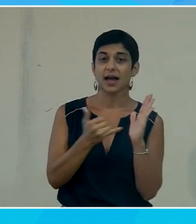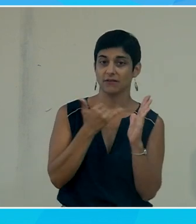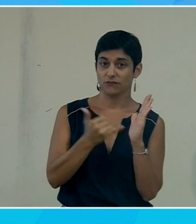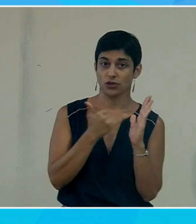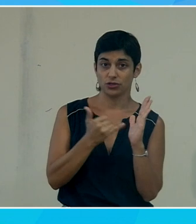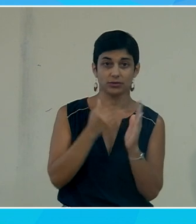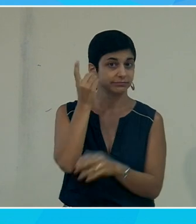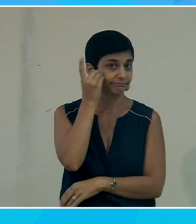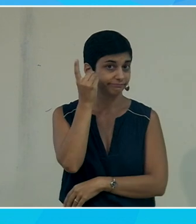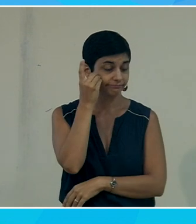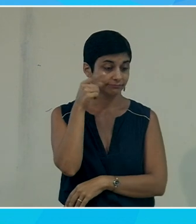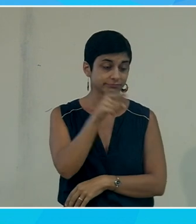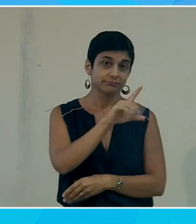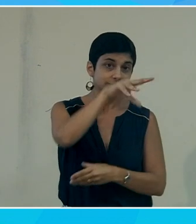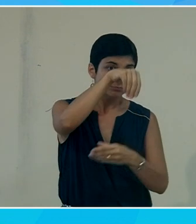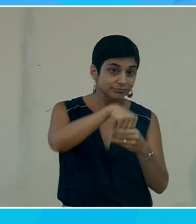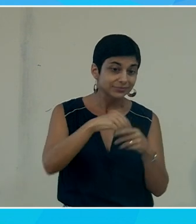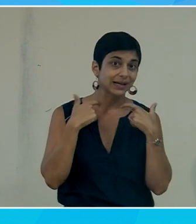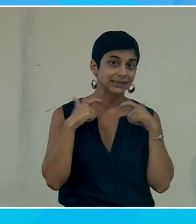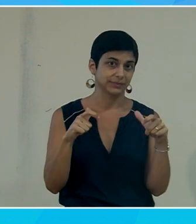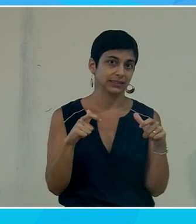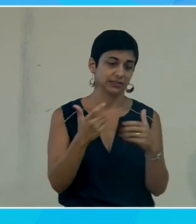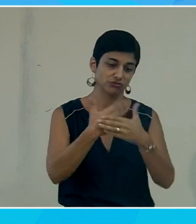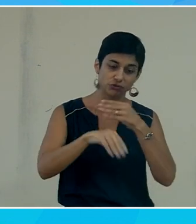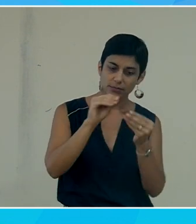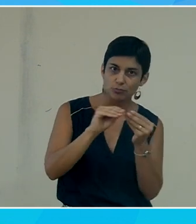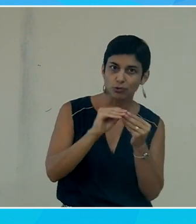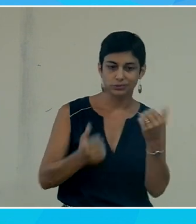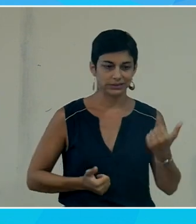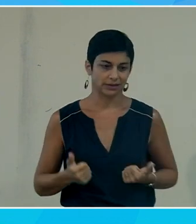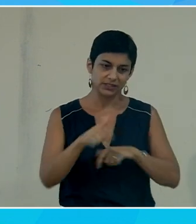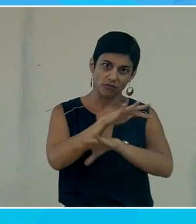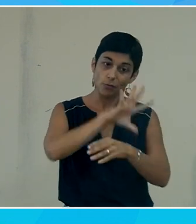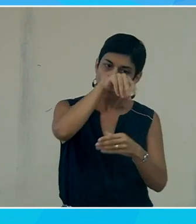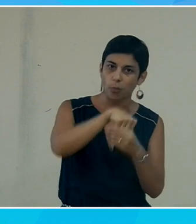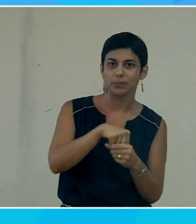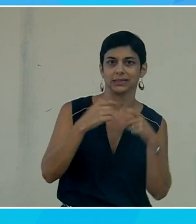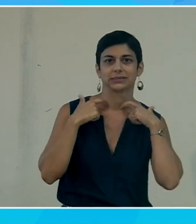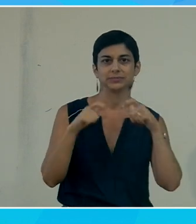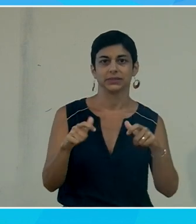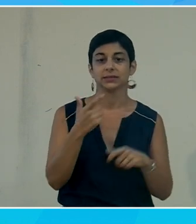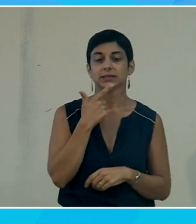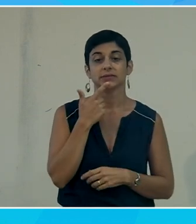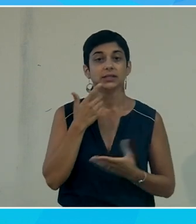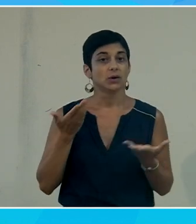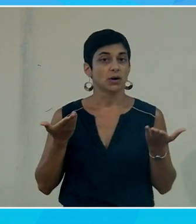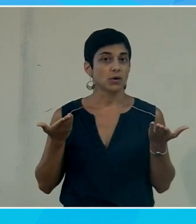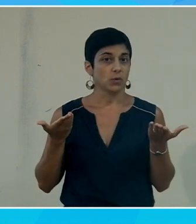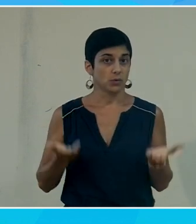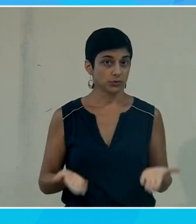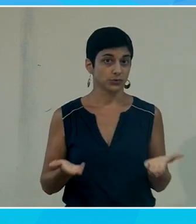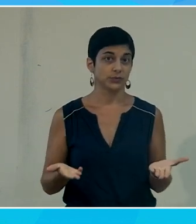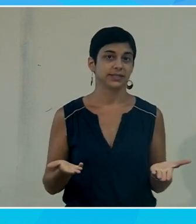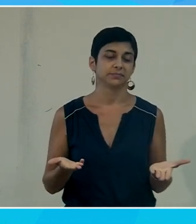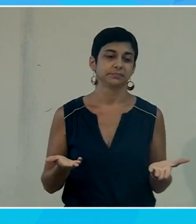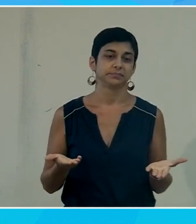intégré l'accessibilité en sortie d'usine dans les produits les services et les environnements et ce qui permet aujourd'hui d'avoir un